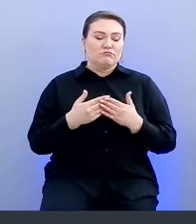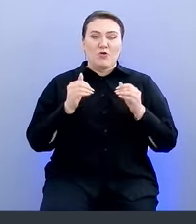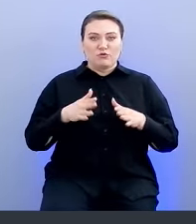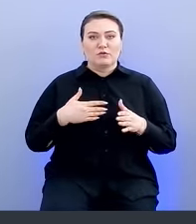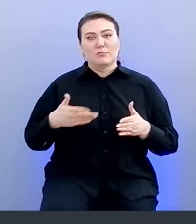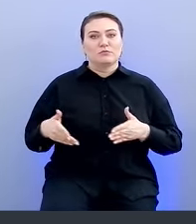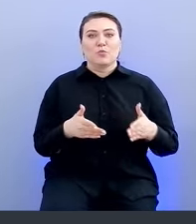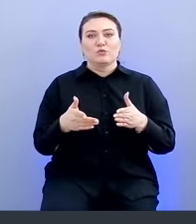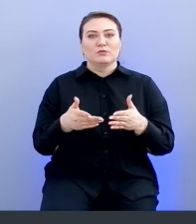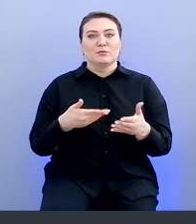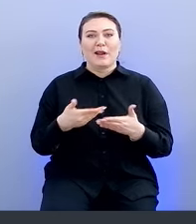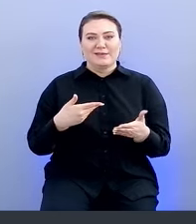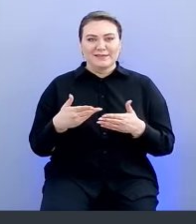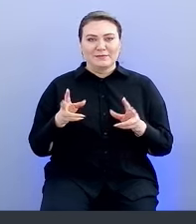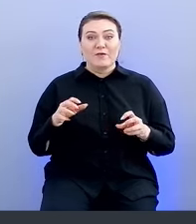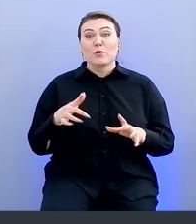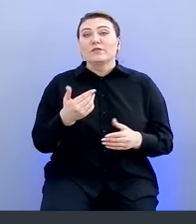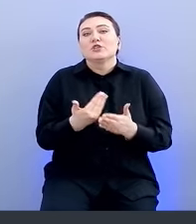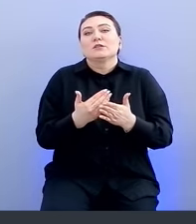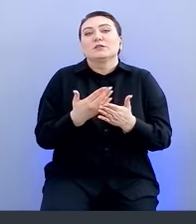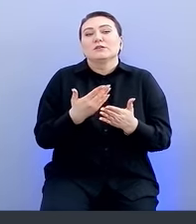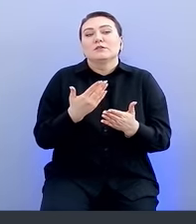наш путь, вдруг вы сейчас находитесь на этапе,